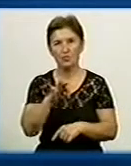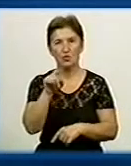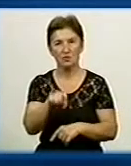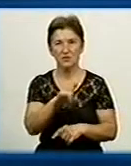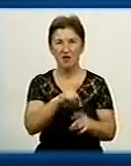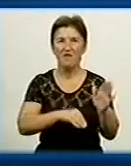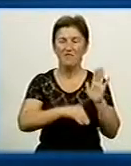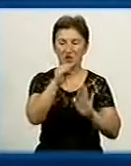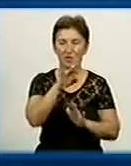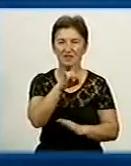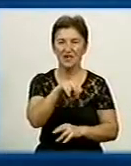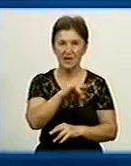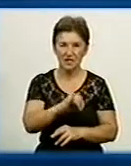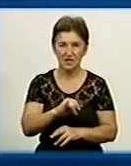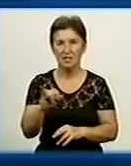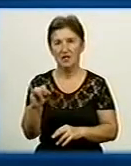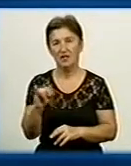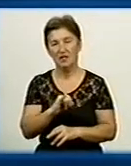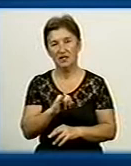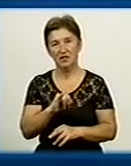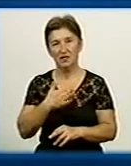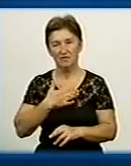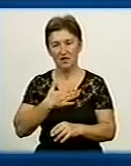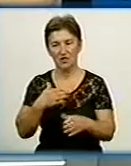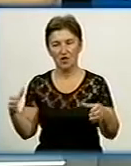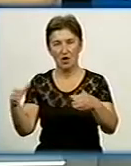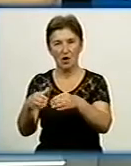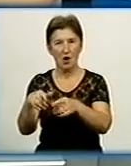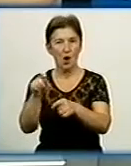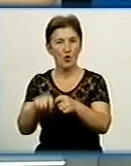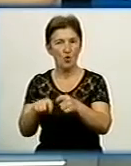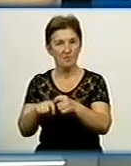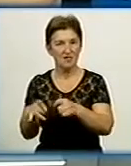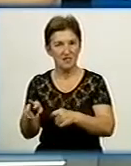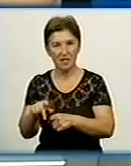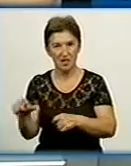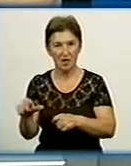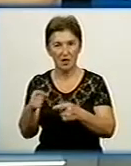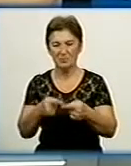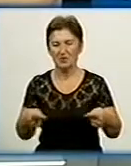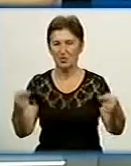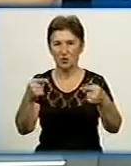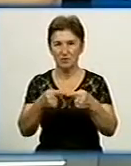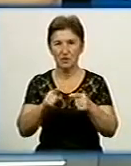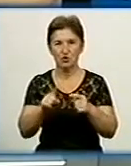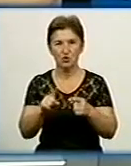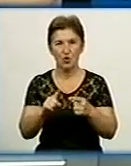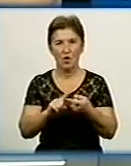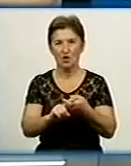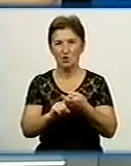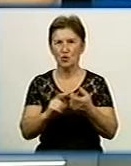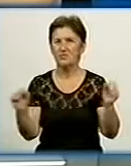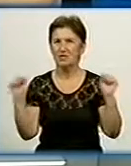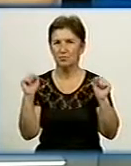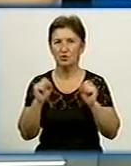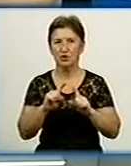Верховній Раді, і в наших комісіях депутатських, безпосередньо, які стосуються спорту, про те, щоб